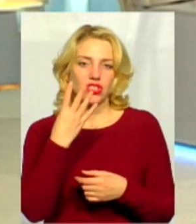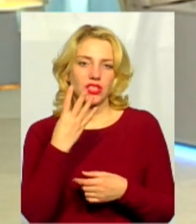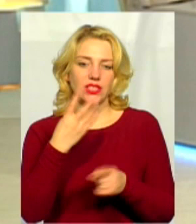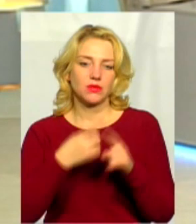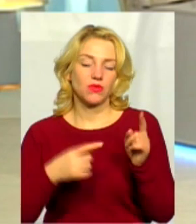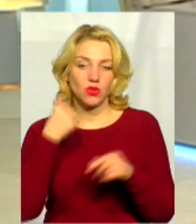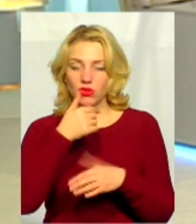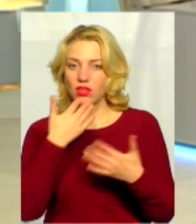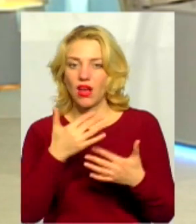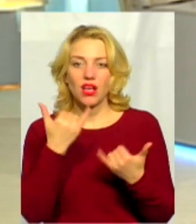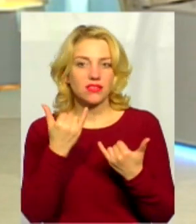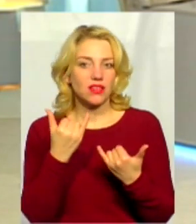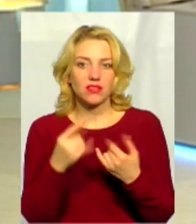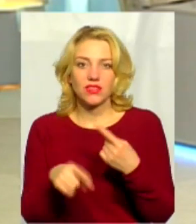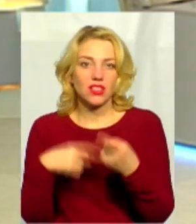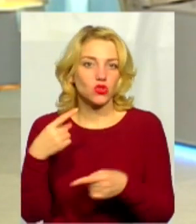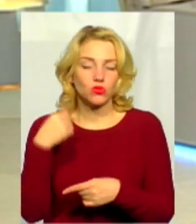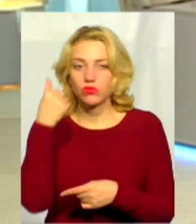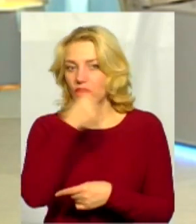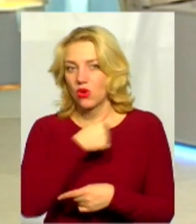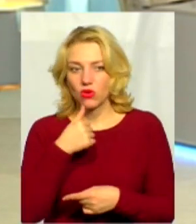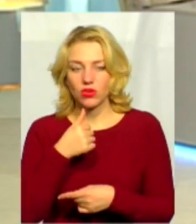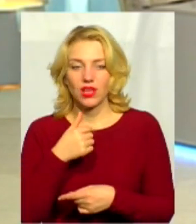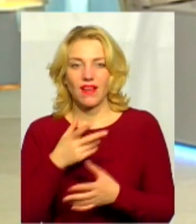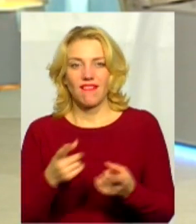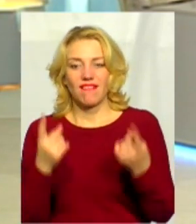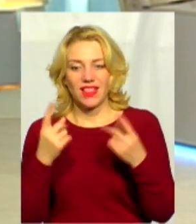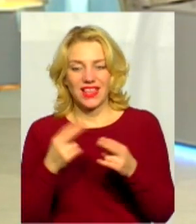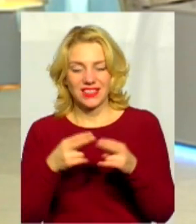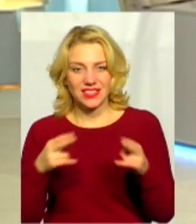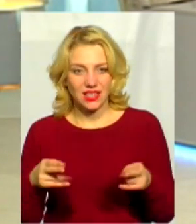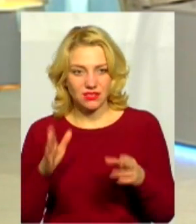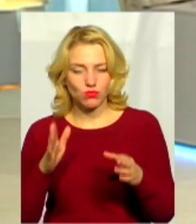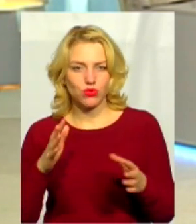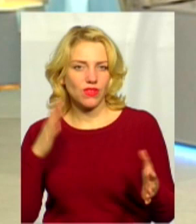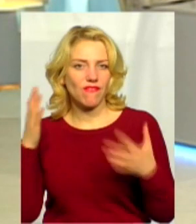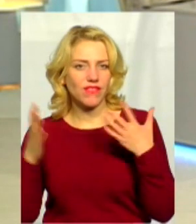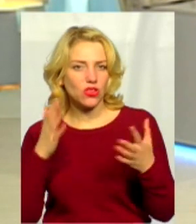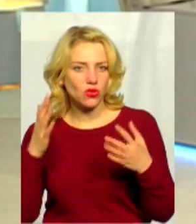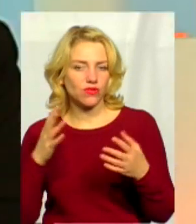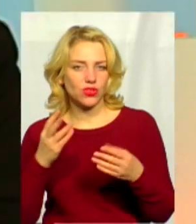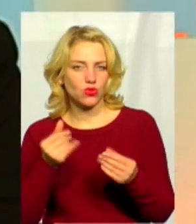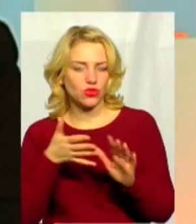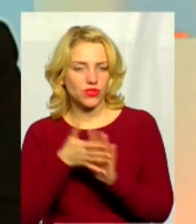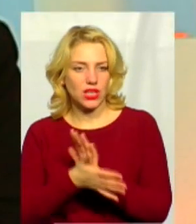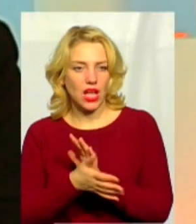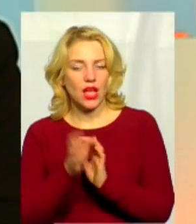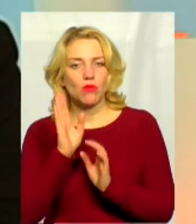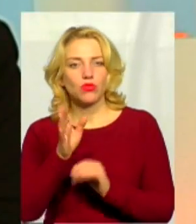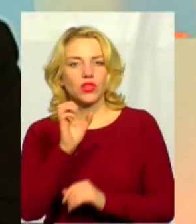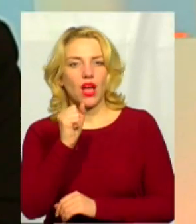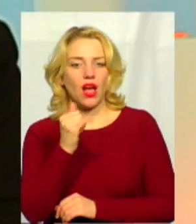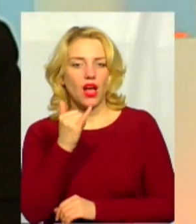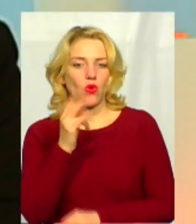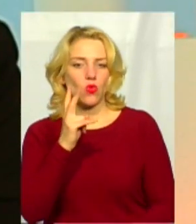епоха вже проходить, тому що з наступного року будуть вводитись на великі станції, там, вітрові різні, такі пам'яття, як аукціон. Тобто